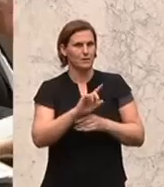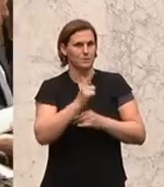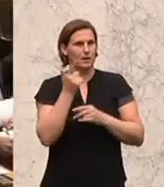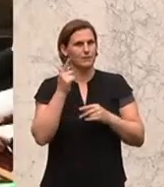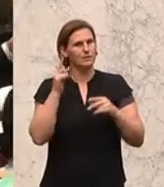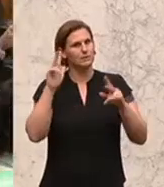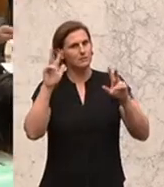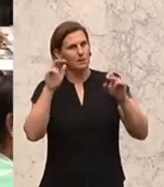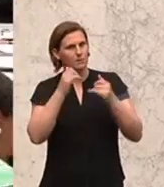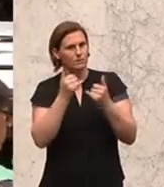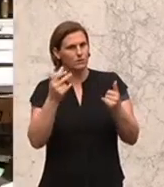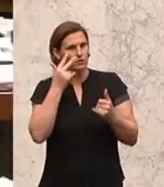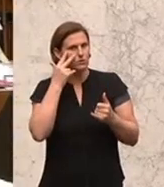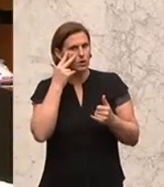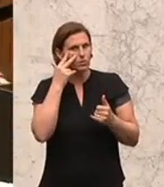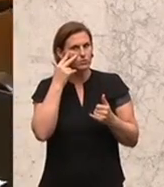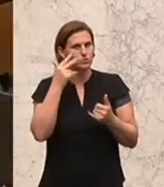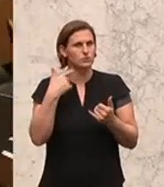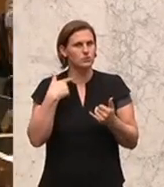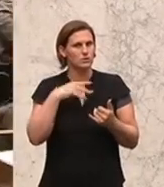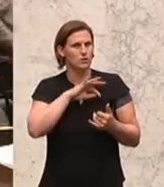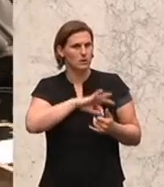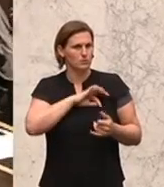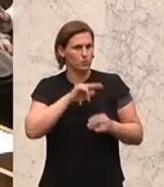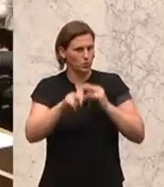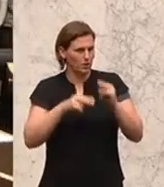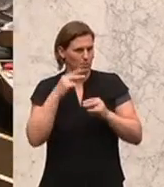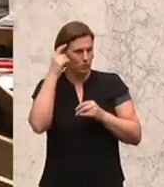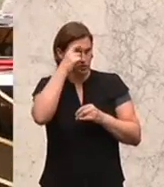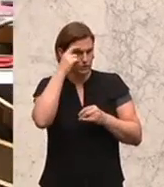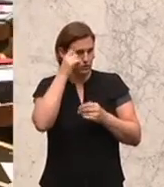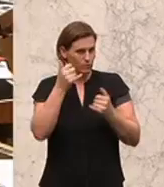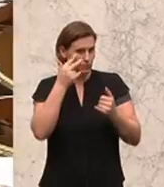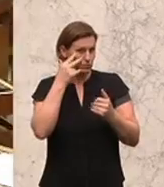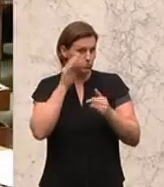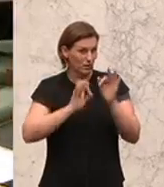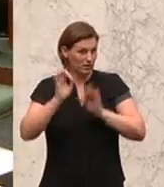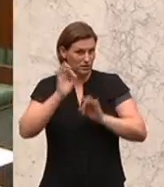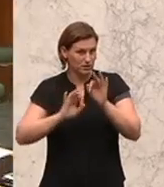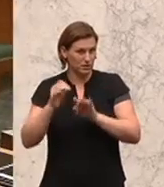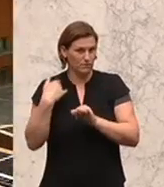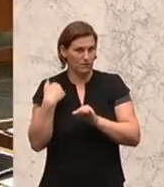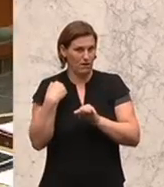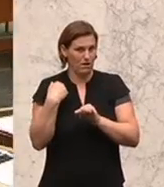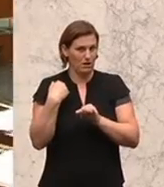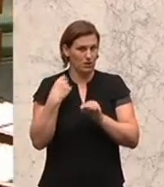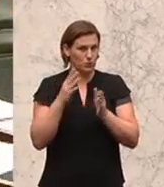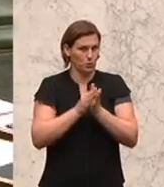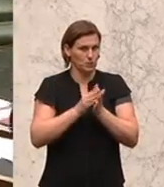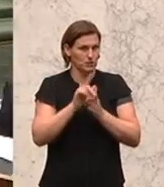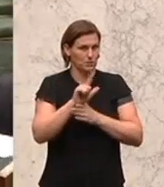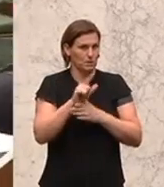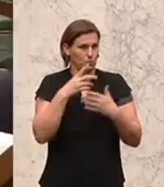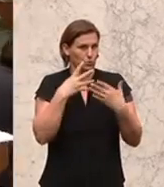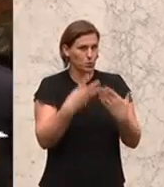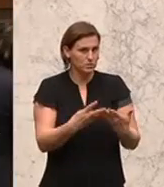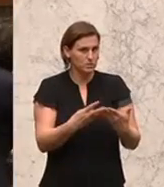psychotherapeutischen Versorgung von GOG-Öbig. Diese Statistik hat es seit 1992 gegeben